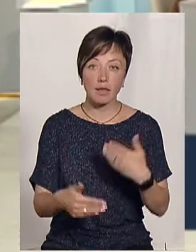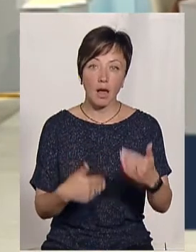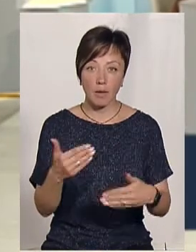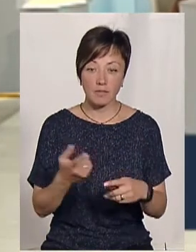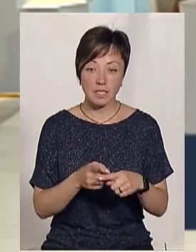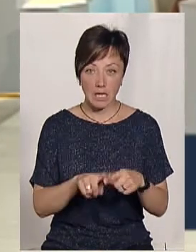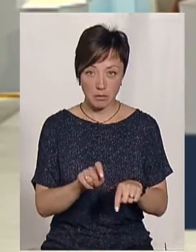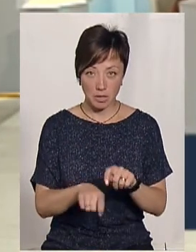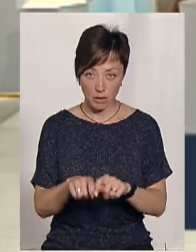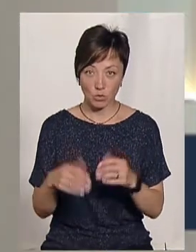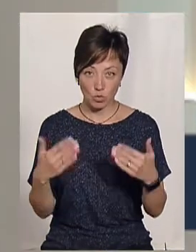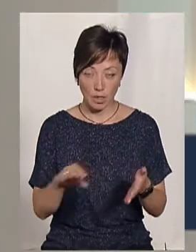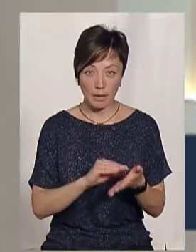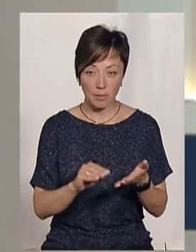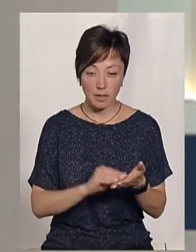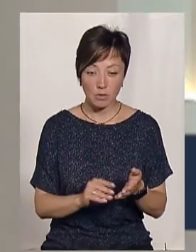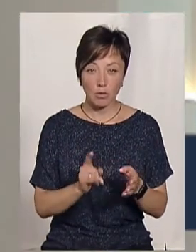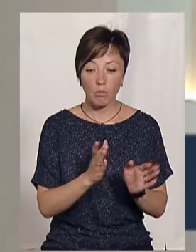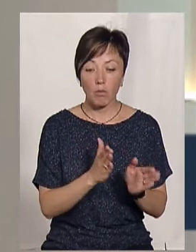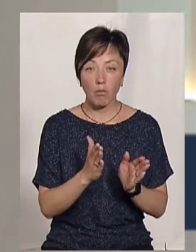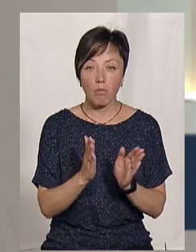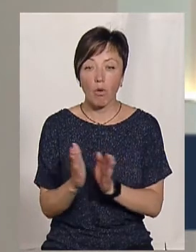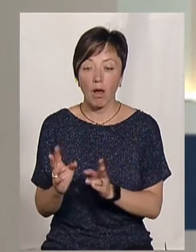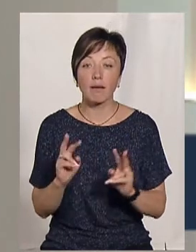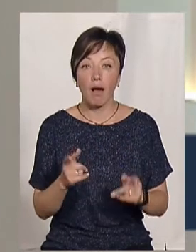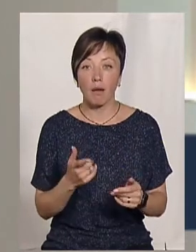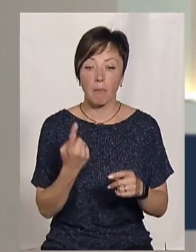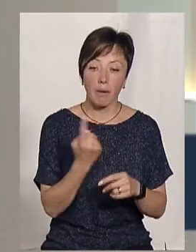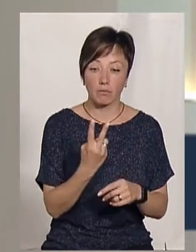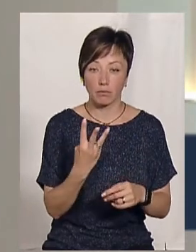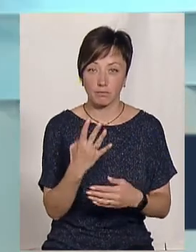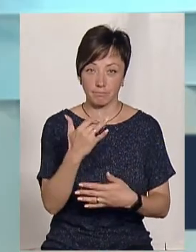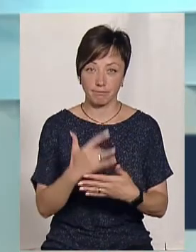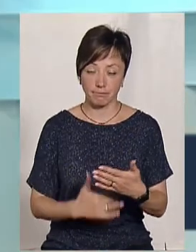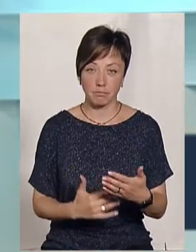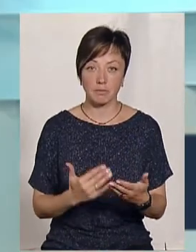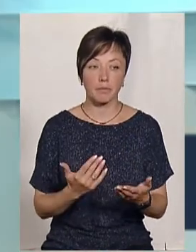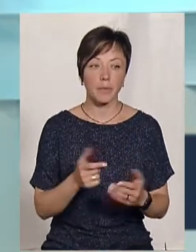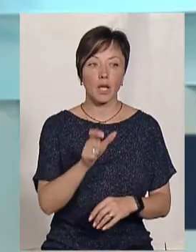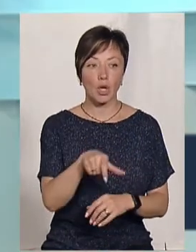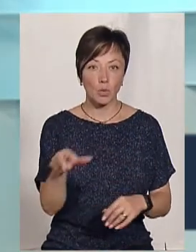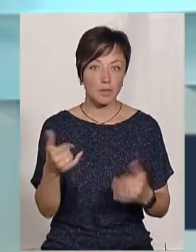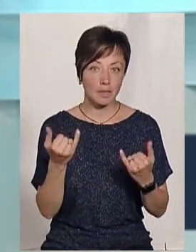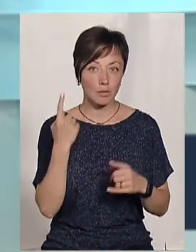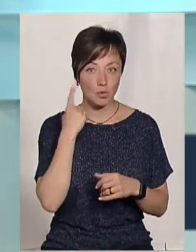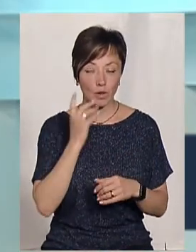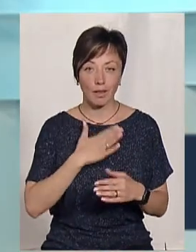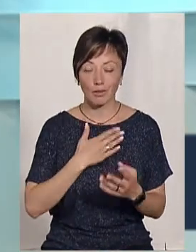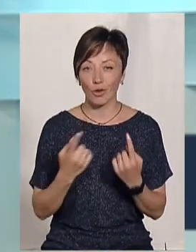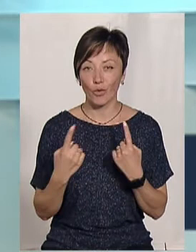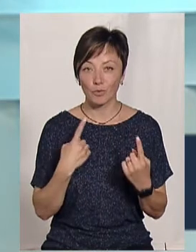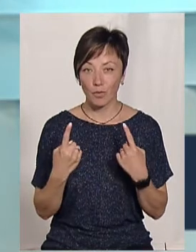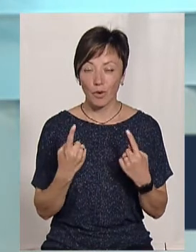у цій експертизі вже написано, що за чим робити? Насправді так. Пересічні люди, послухавши зараз нашу